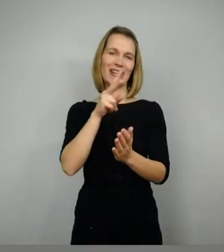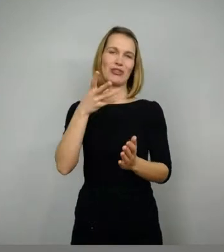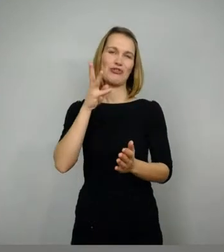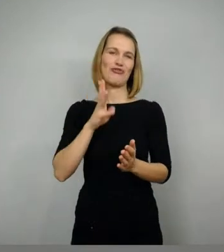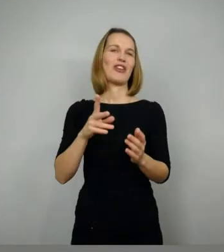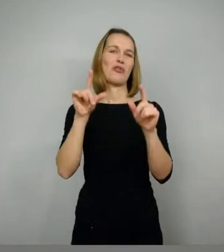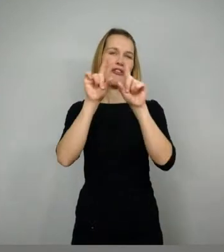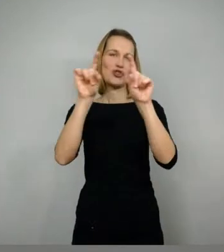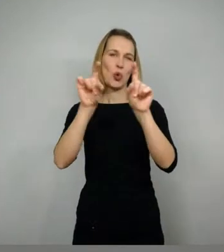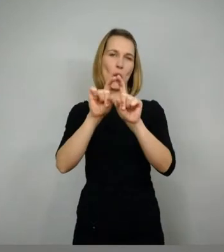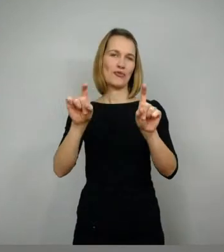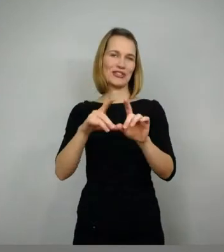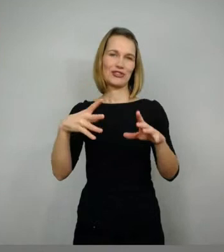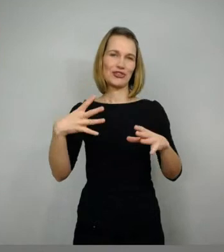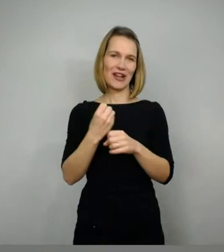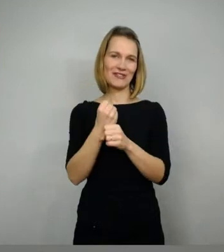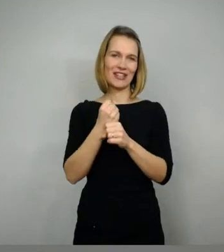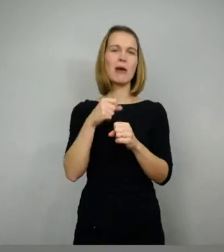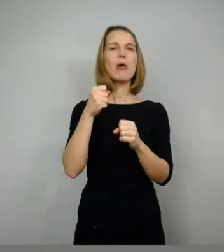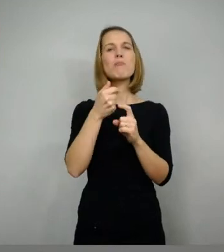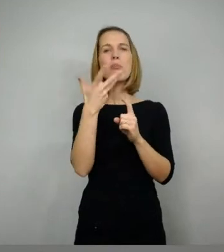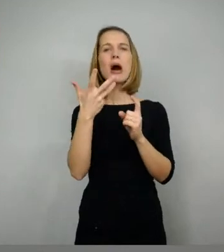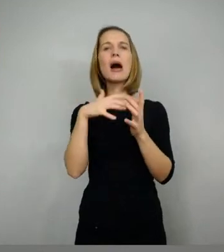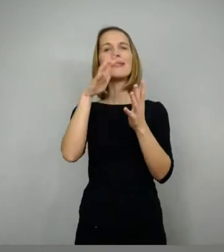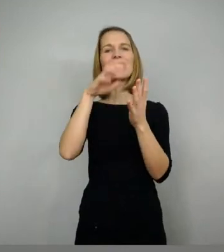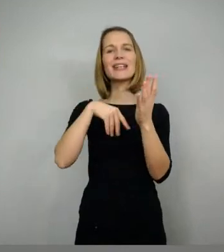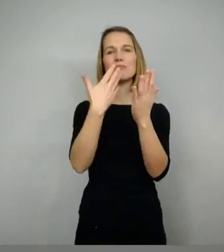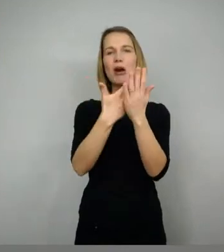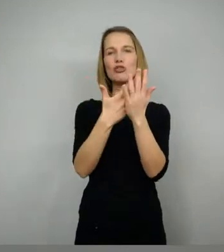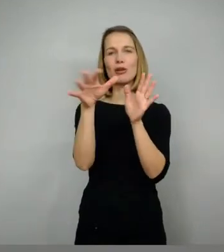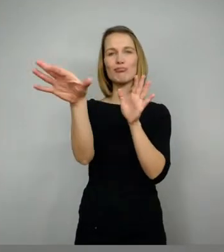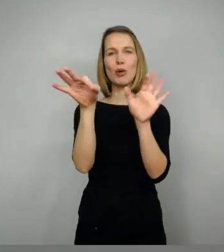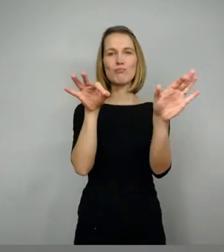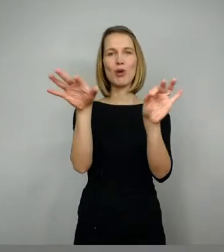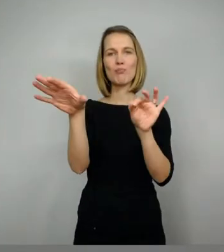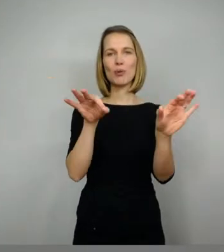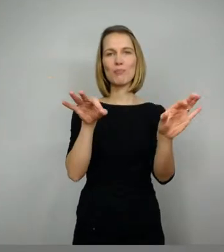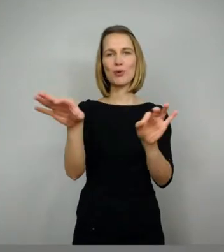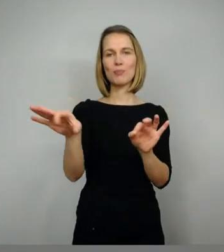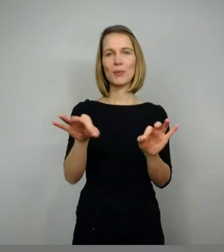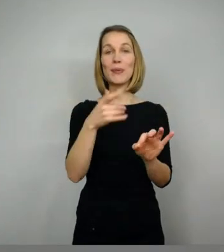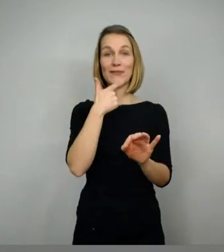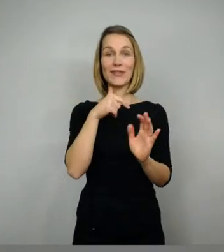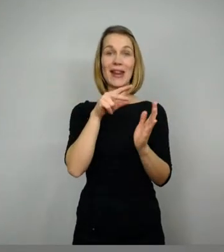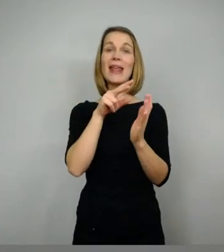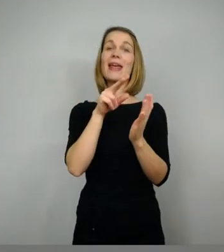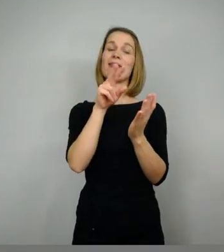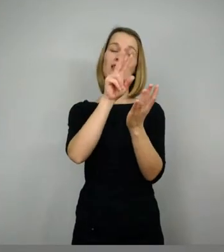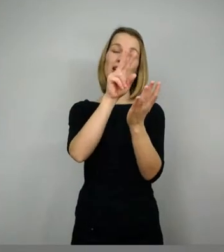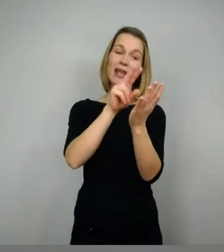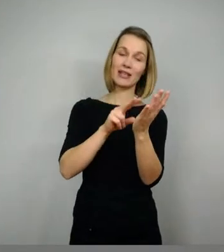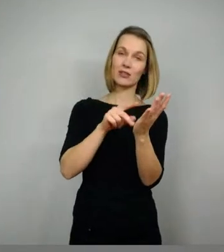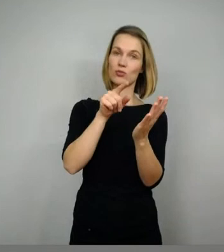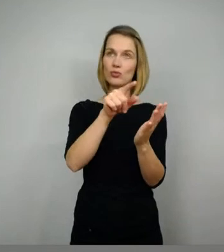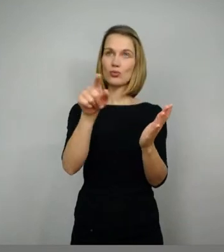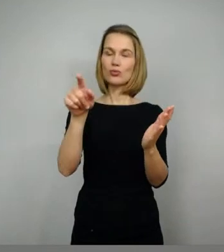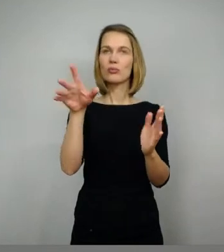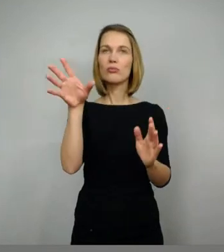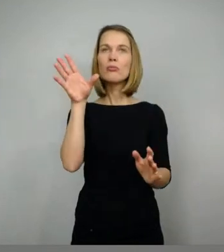angekündigt, immer verschiedene Textbeispiele dabei, die ich auch vorlesen werde. Und anhand der ihr sehen werdet, was Siegfried so ausmacht.